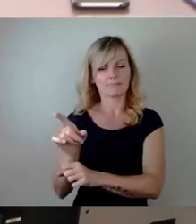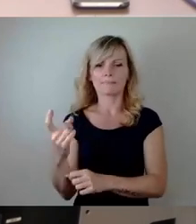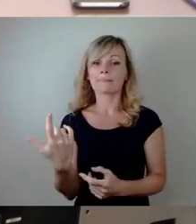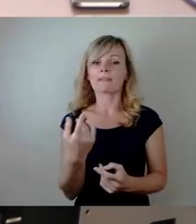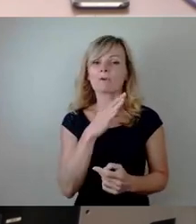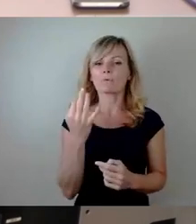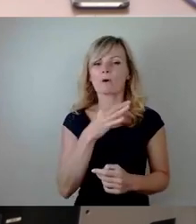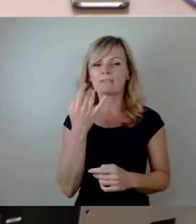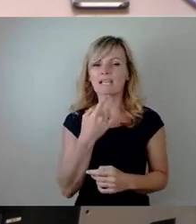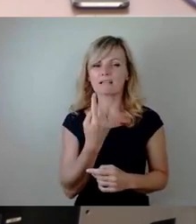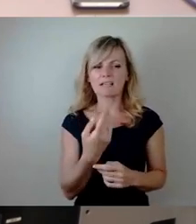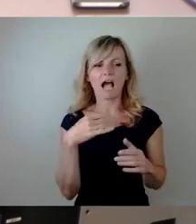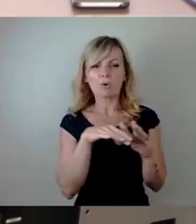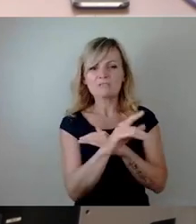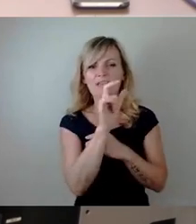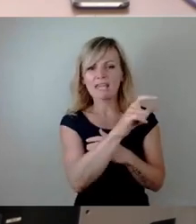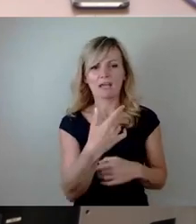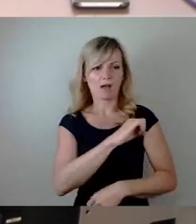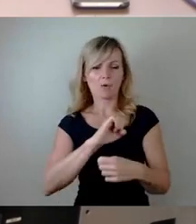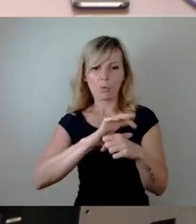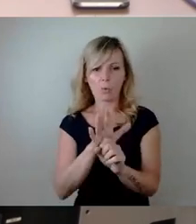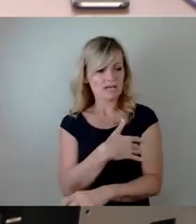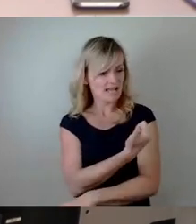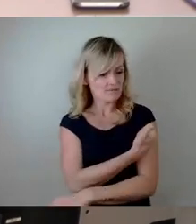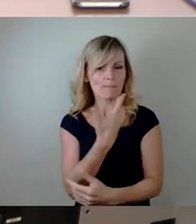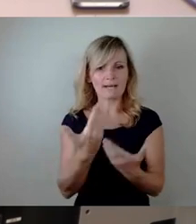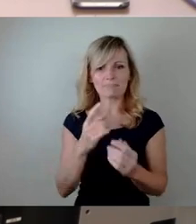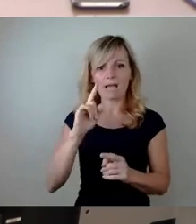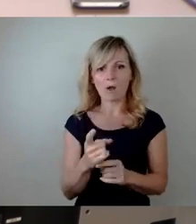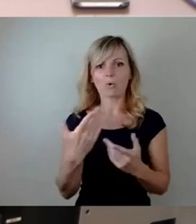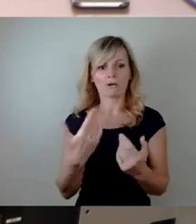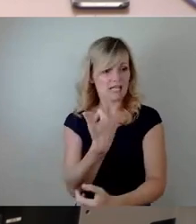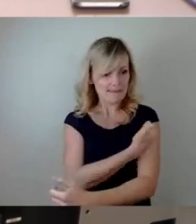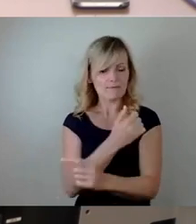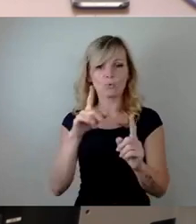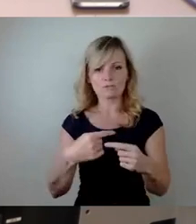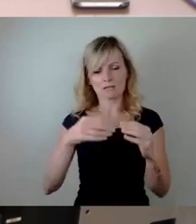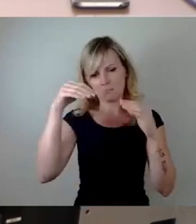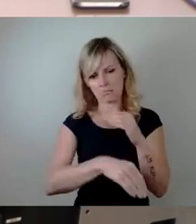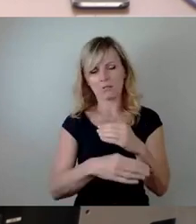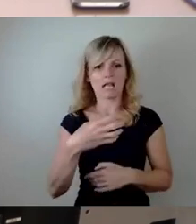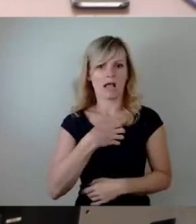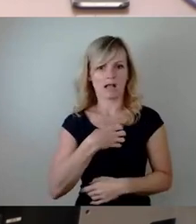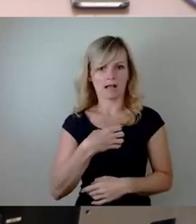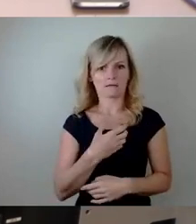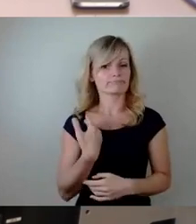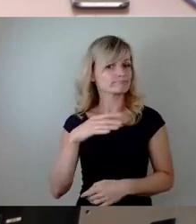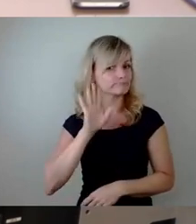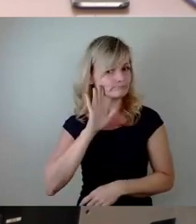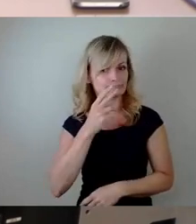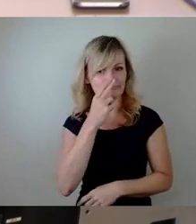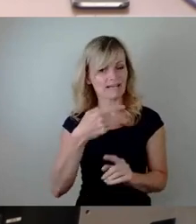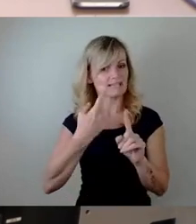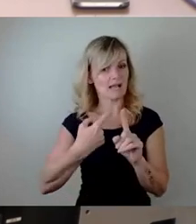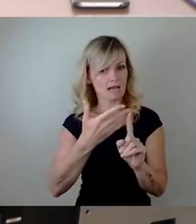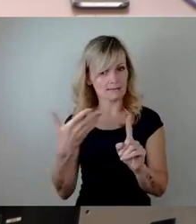aus Corona, sondern für manche auch ein Abstieg in die Krankheit und wir werden gleich ein paar Zahlen dazu anhören. Nicht